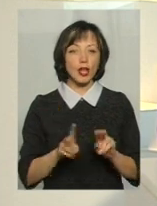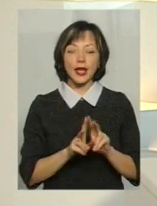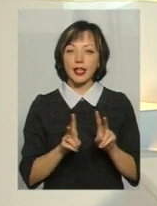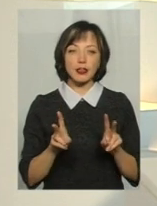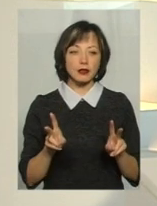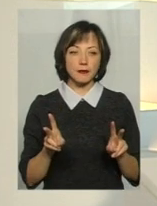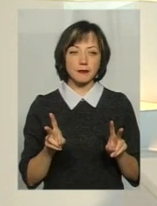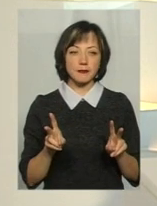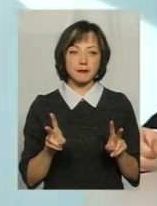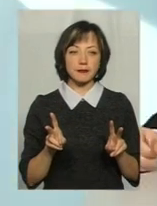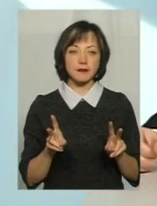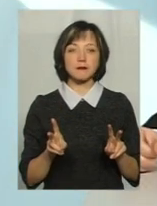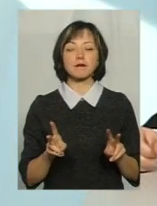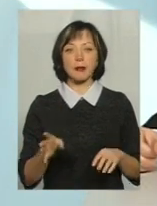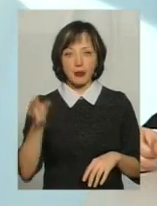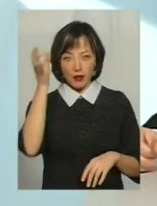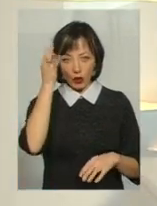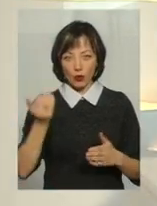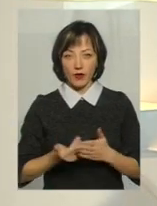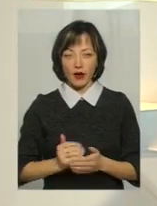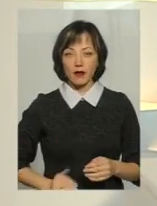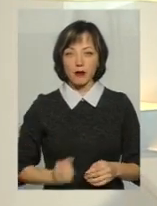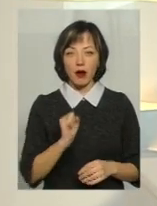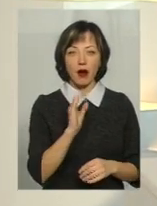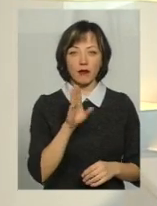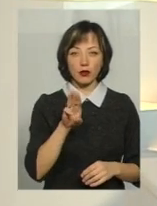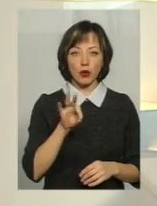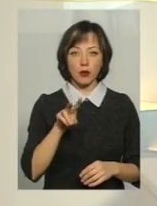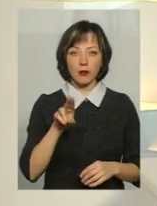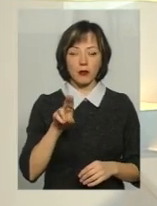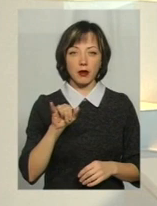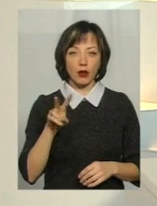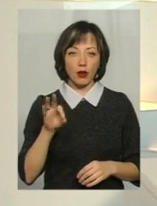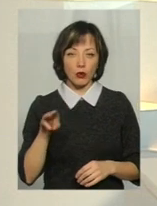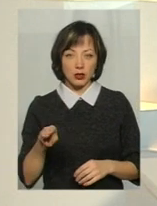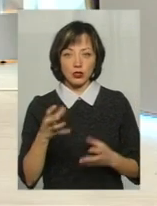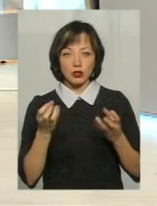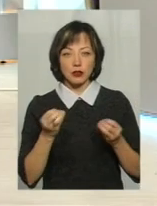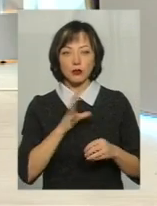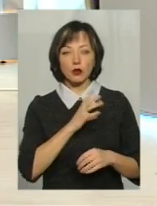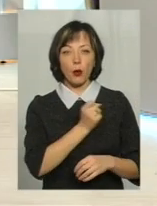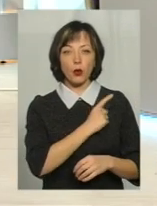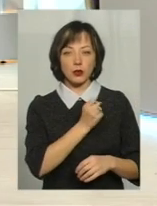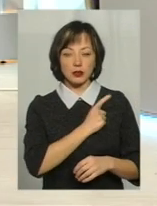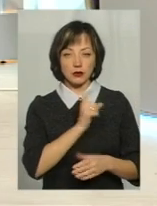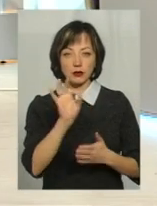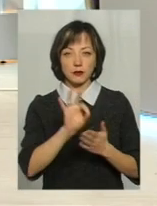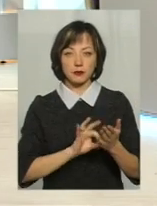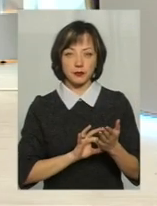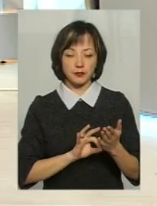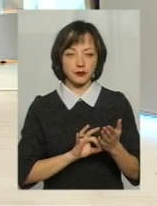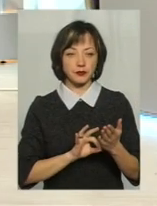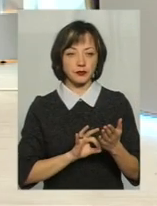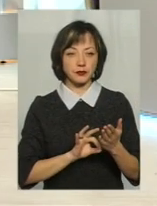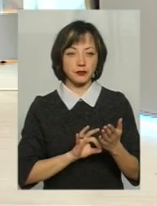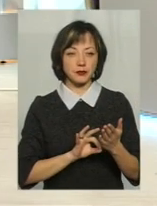таки... Ну, новий ми згадали автопілот, він і зайшов, і не зайшов ще на ринок. Ще були одесити, яких одразу, по суті,